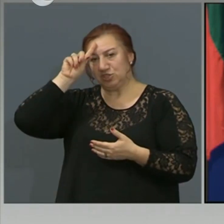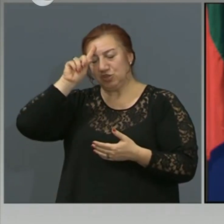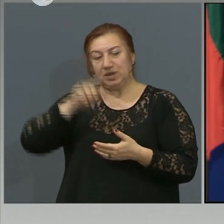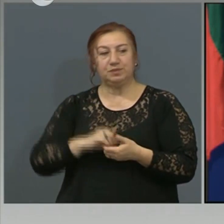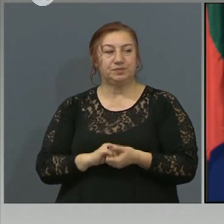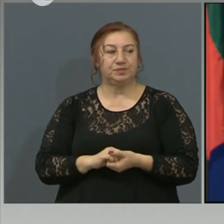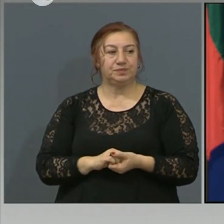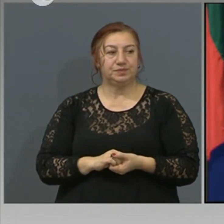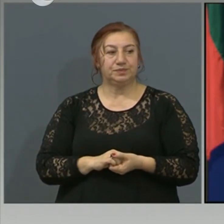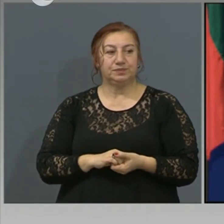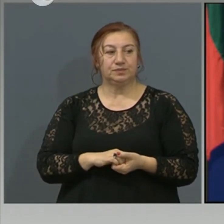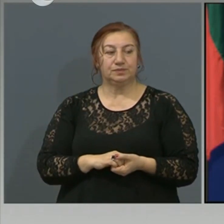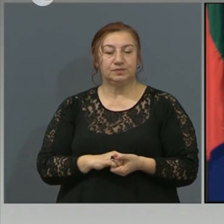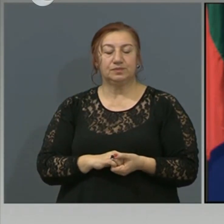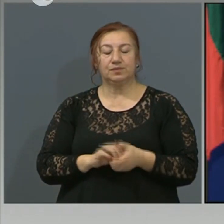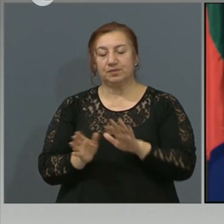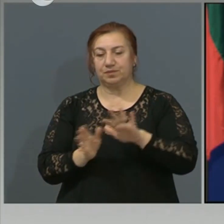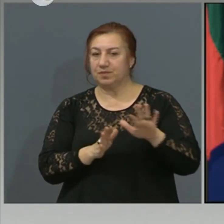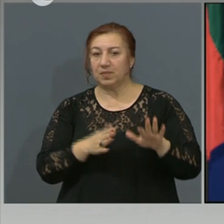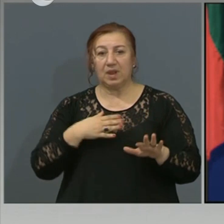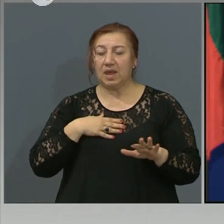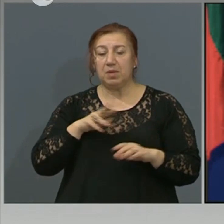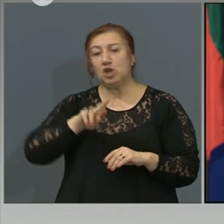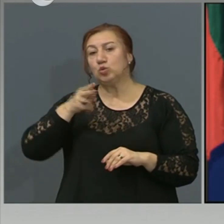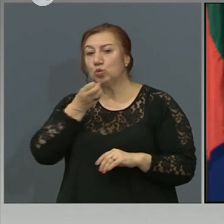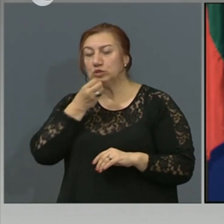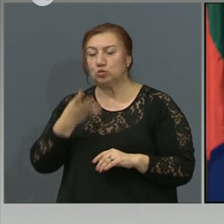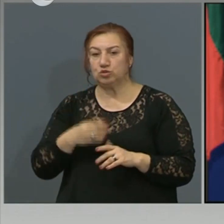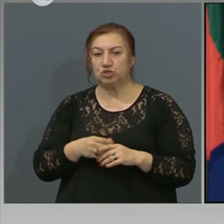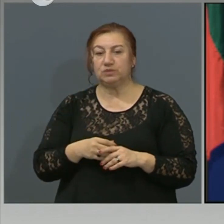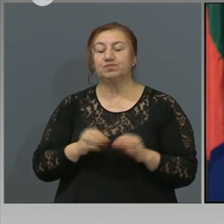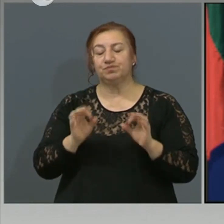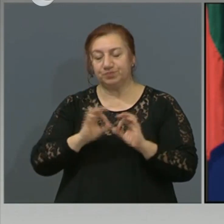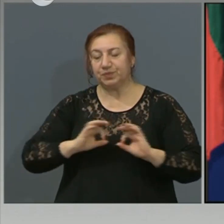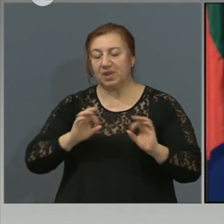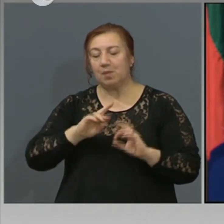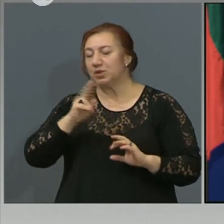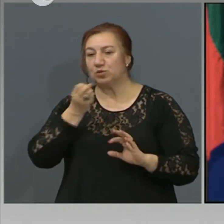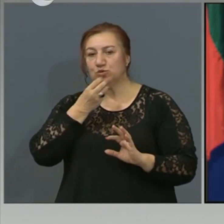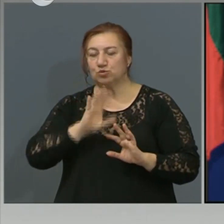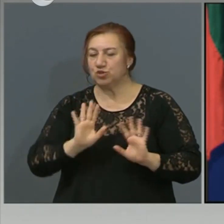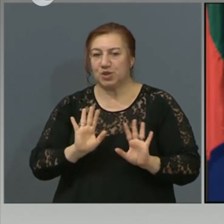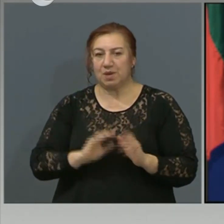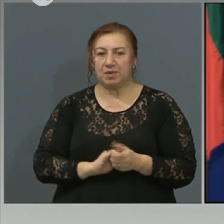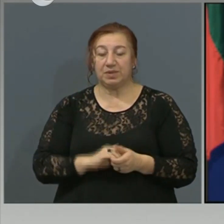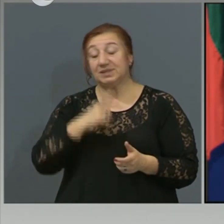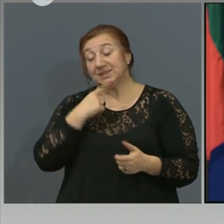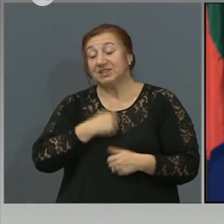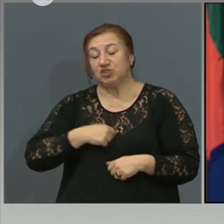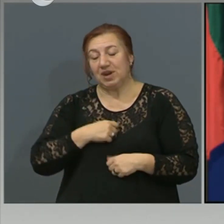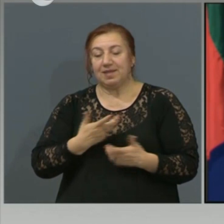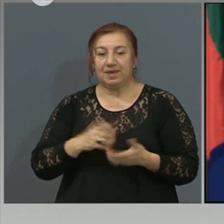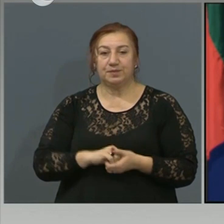Моля. Друг случай няма, освен нея. Друг случай няма. Няма, за съжаление.